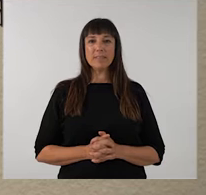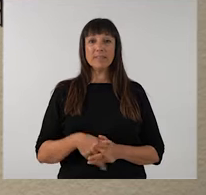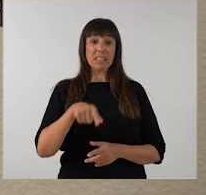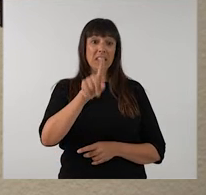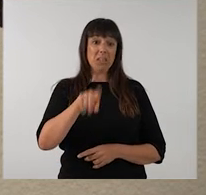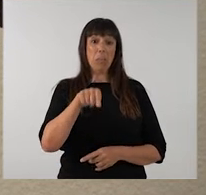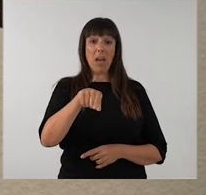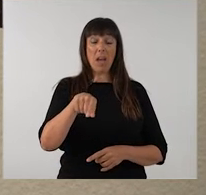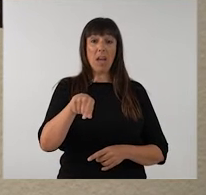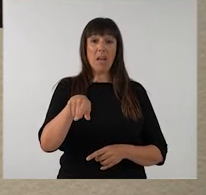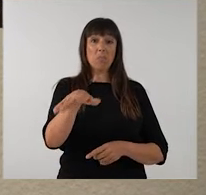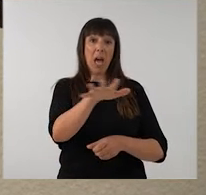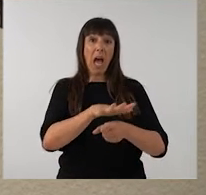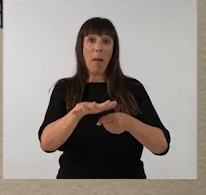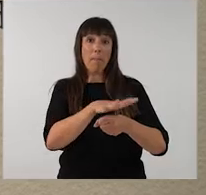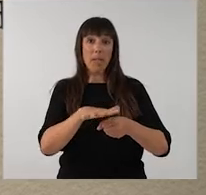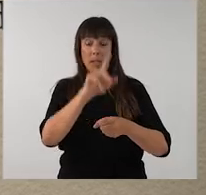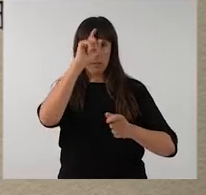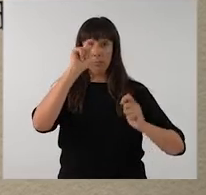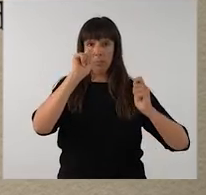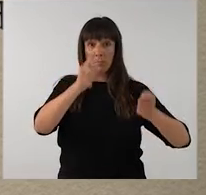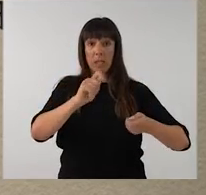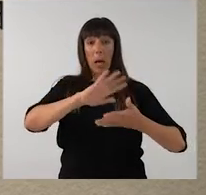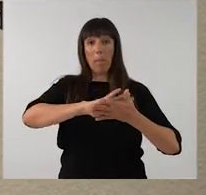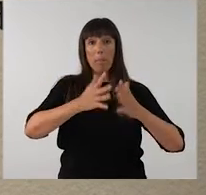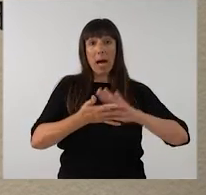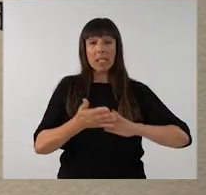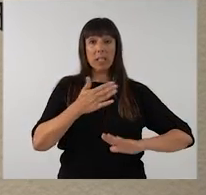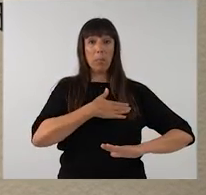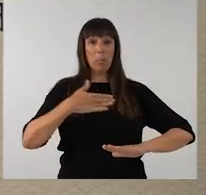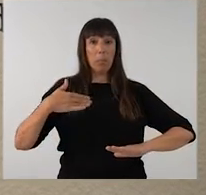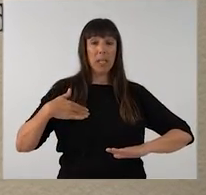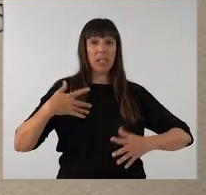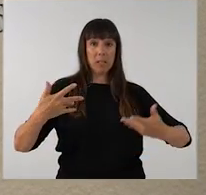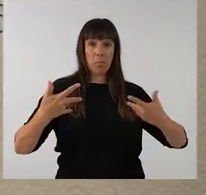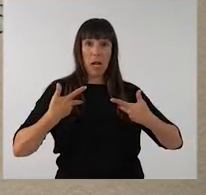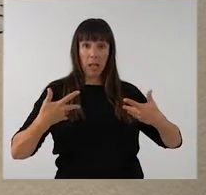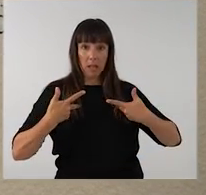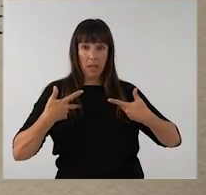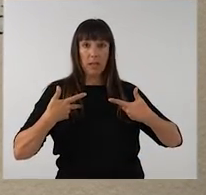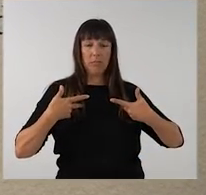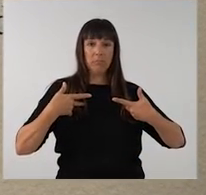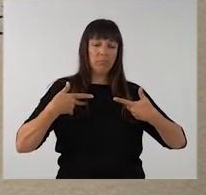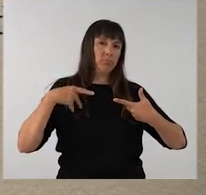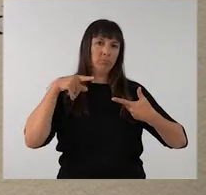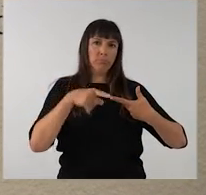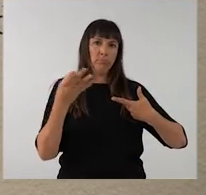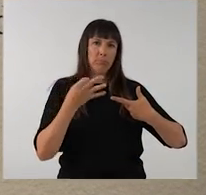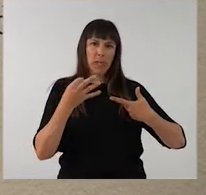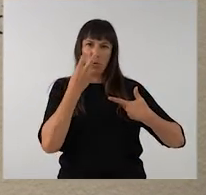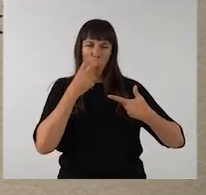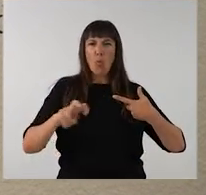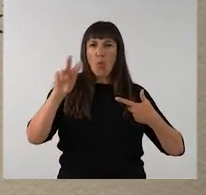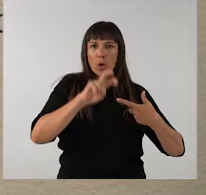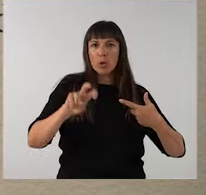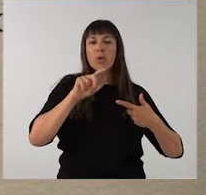La tenim un àmbit que l'hem anomenat les mans, els pits, el martiri. És una trilogia